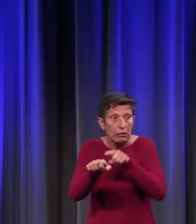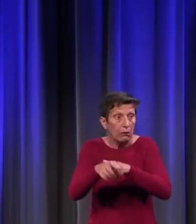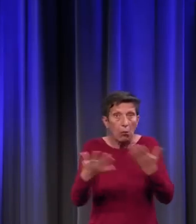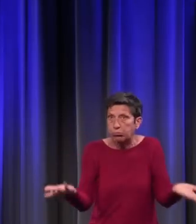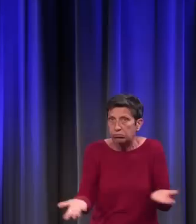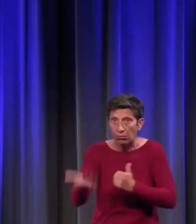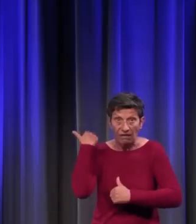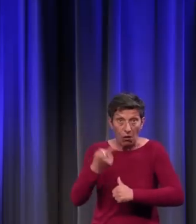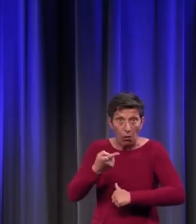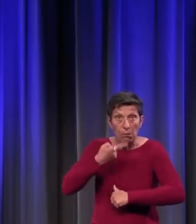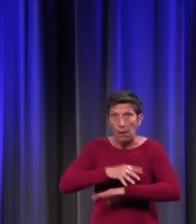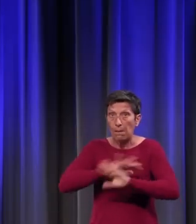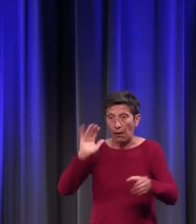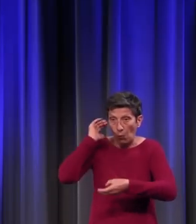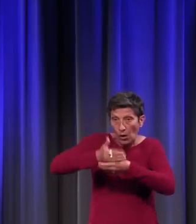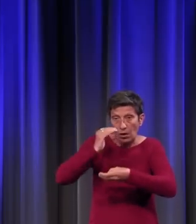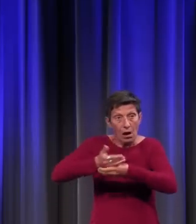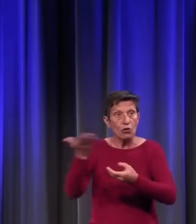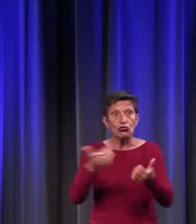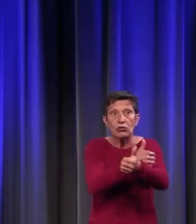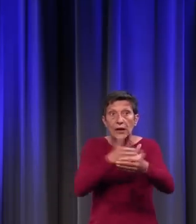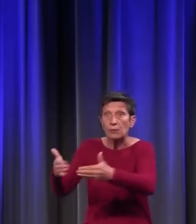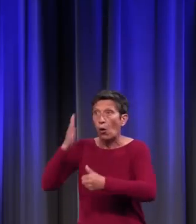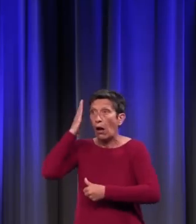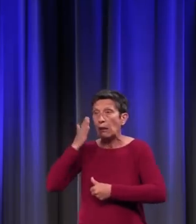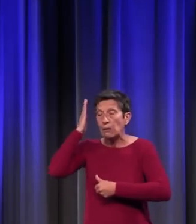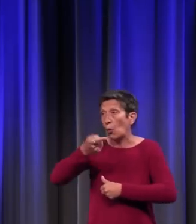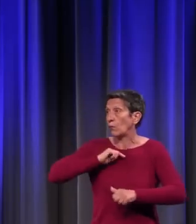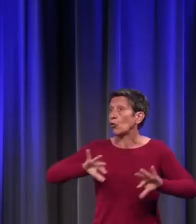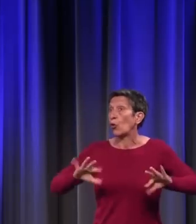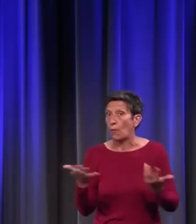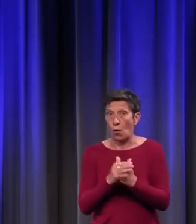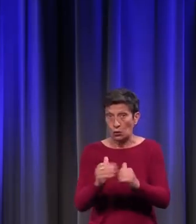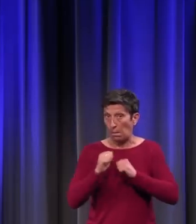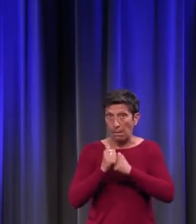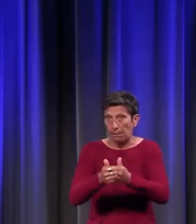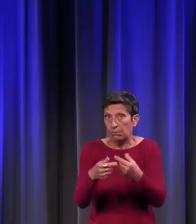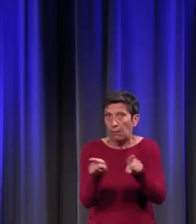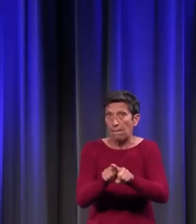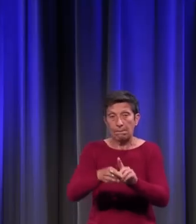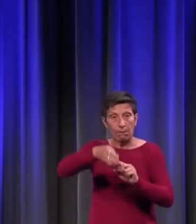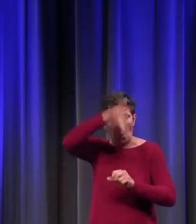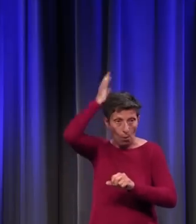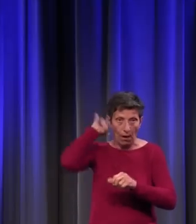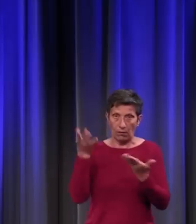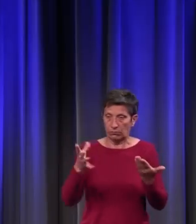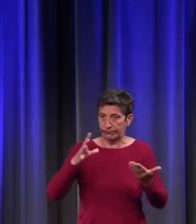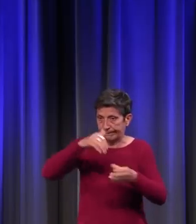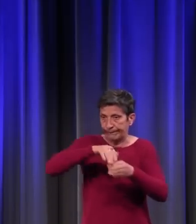-Âge, quand on classe les animaux, on fait comme le faisaient les Romains, on distingue cinq catégories.